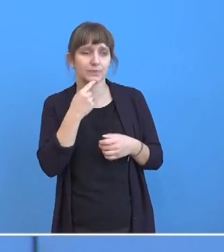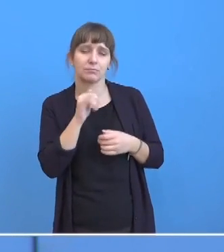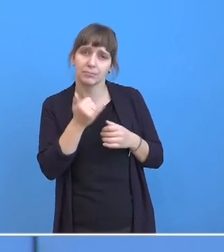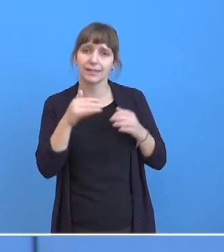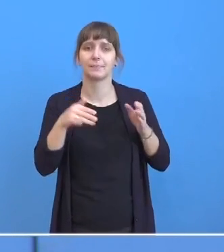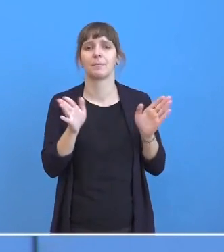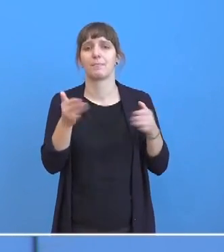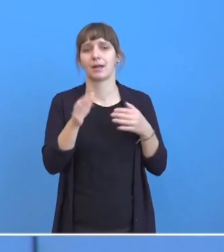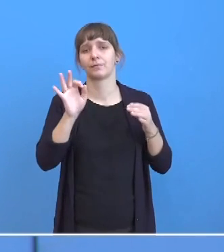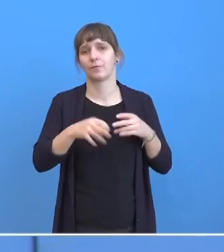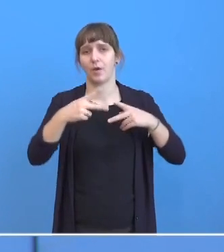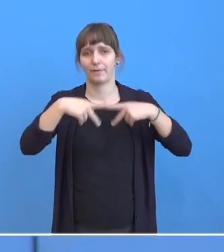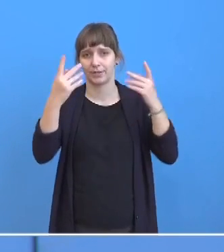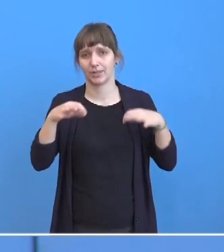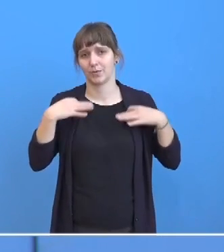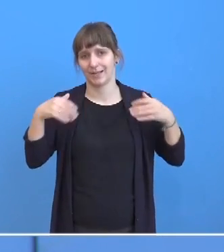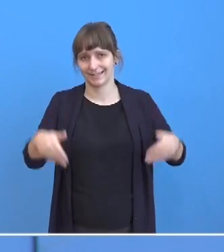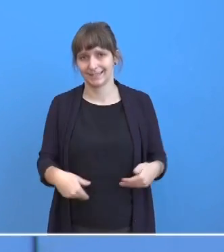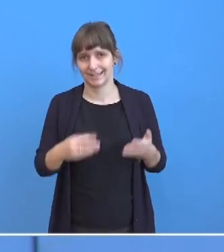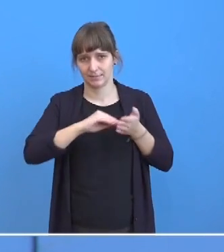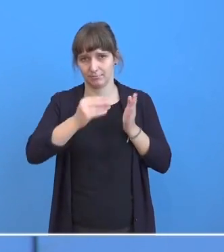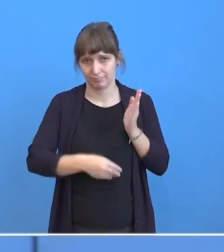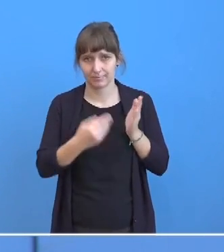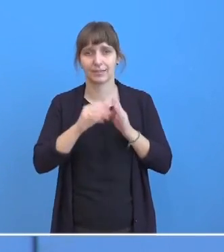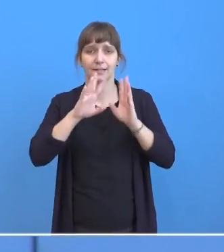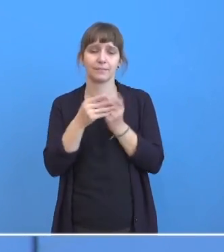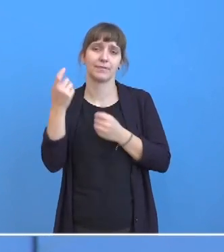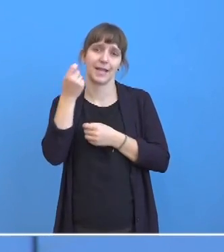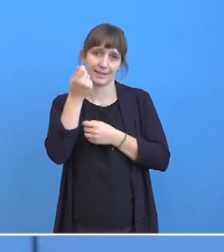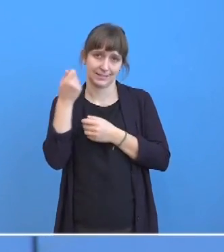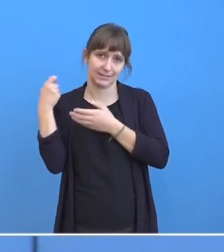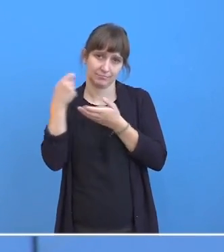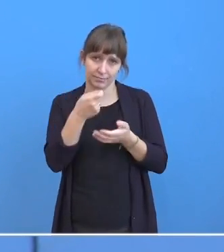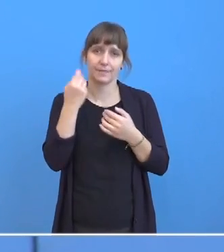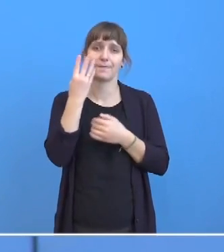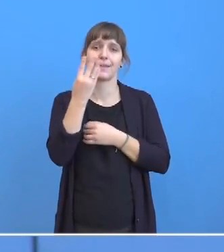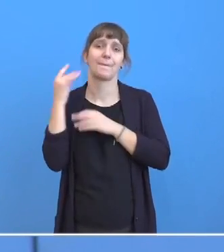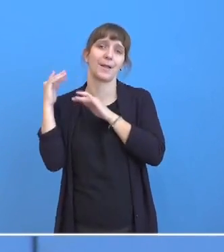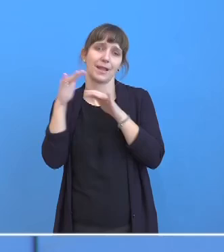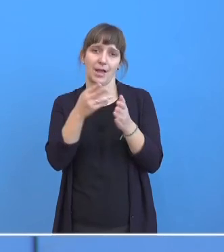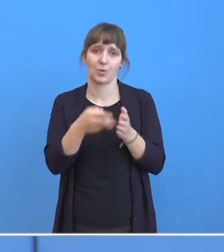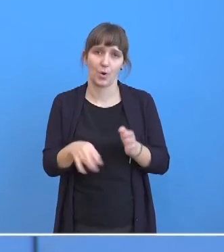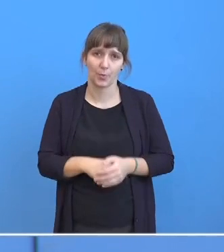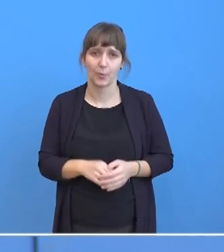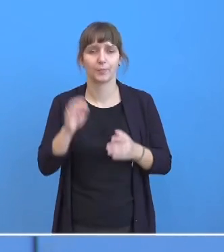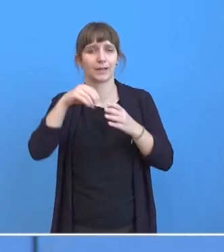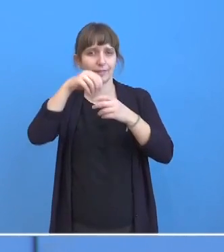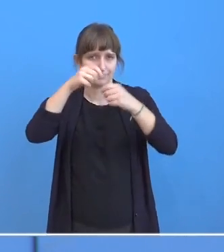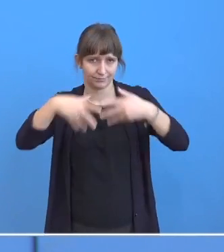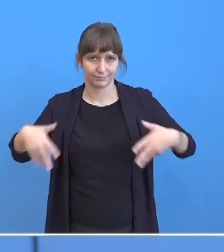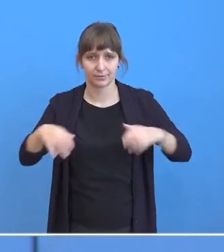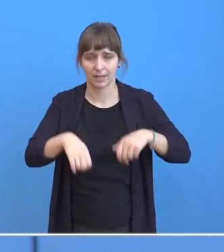öffentlichen Gesundheitsdienst gibt. Ein Finanzvolumen insgesamt 4 Milliarden Euro. Ich kann das nochmal aufschlüsseln. Es wird ja auch